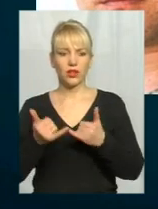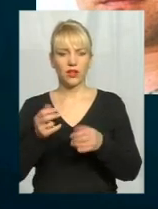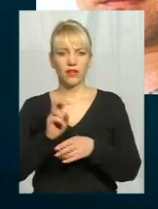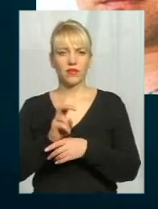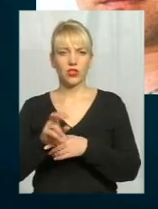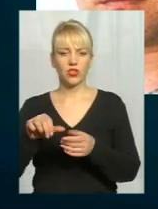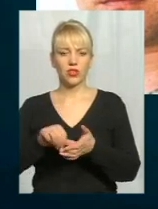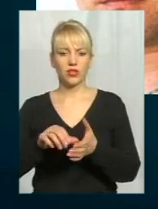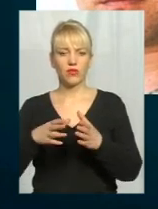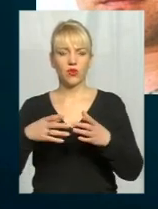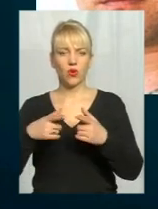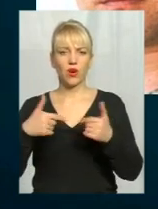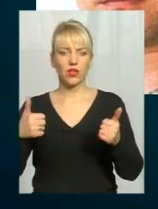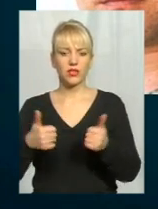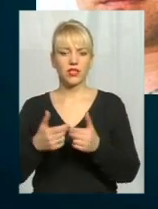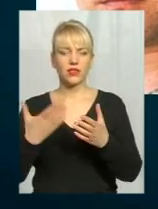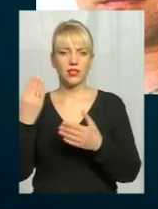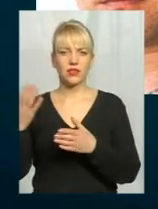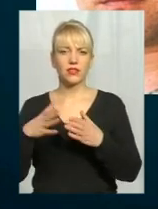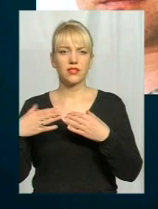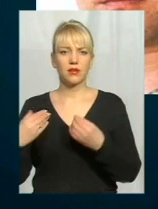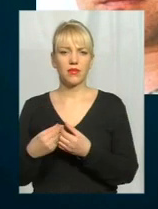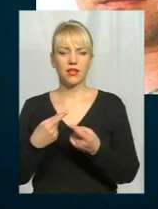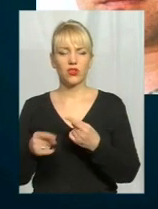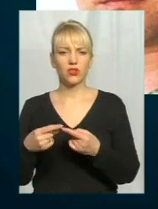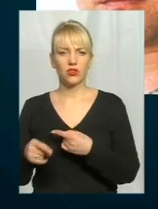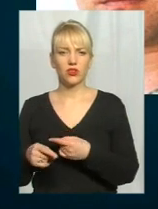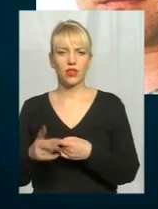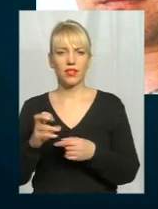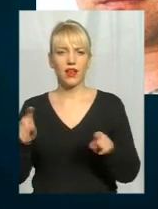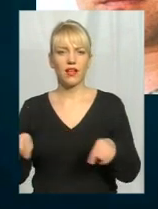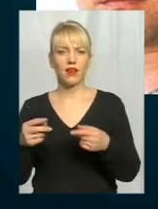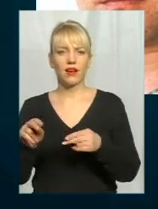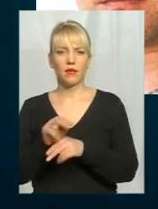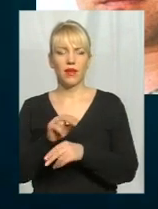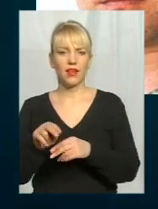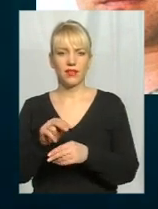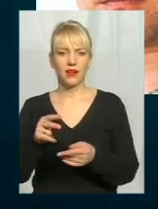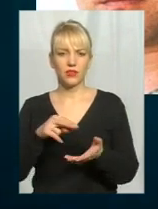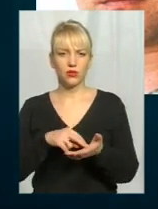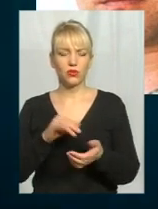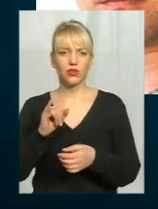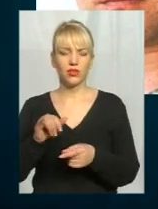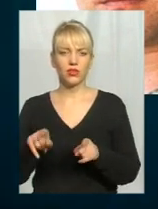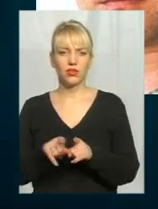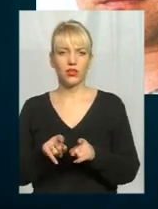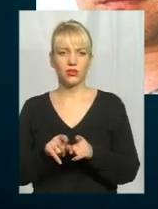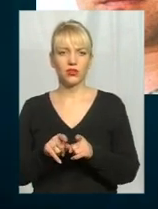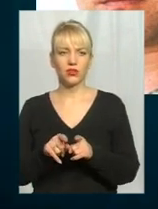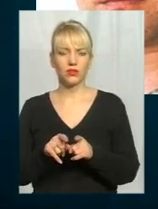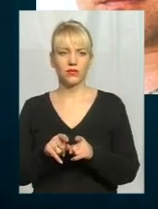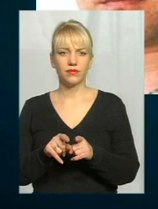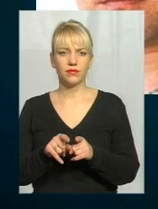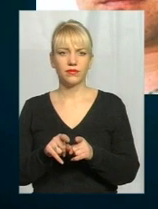організації і їхні сімей на реабілітацію. Також певка, швачка,